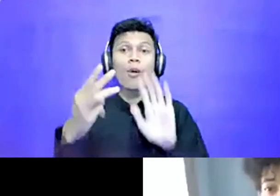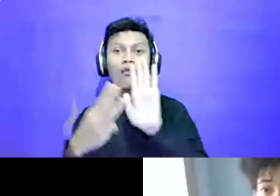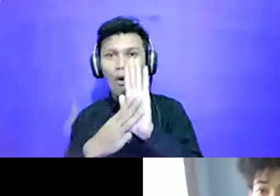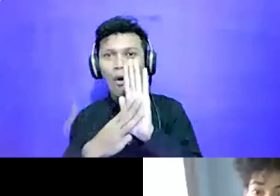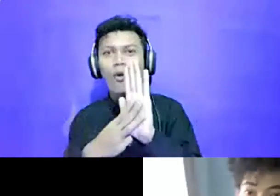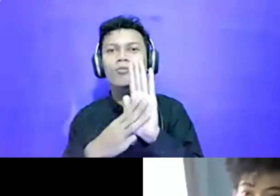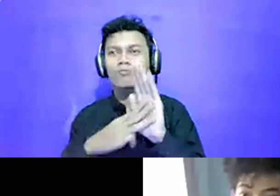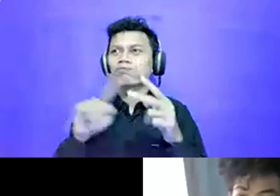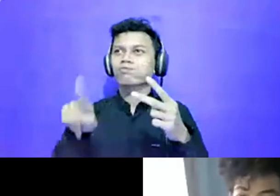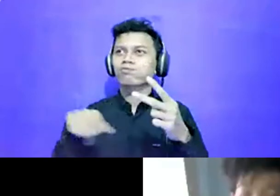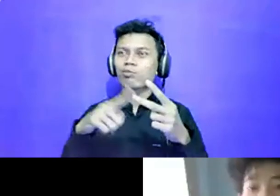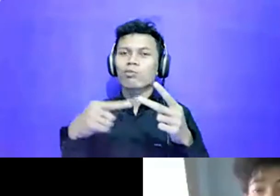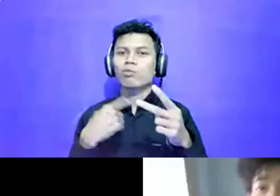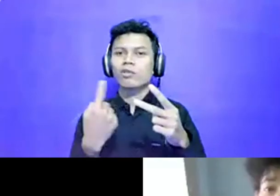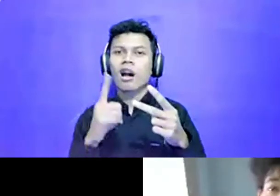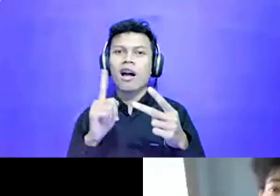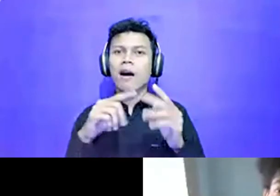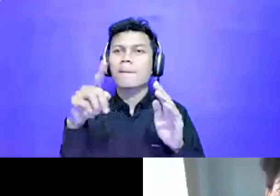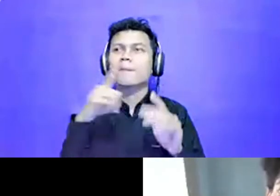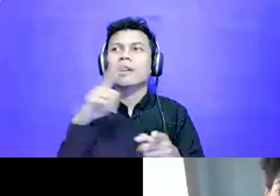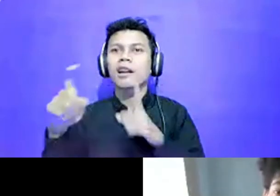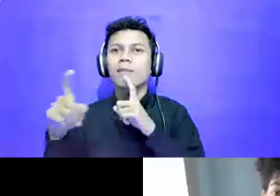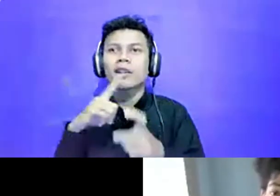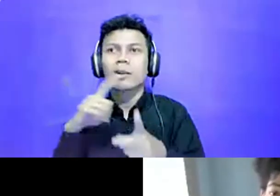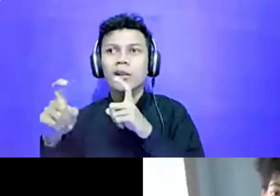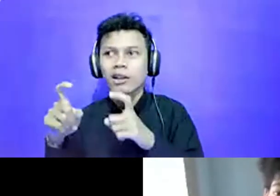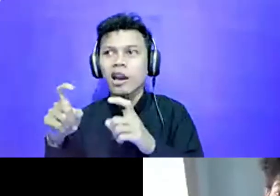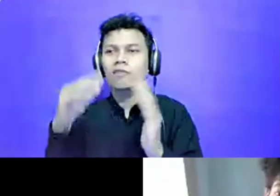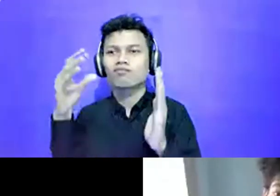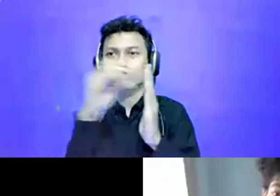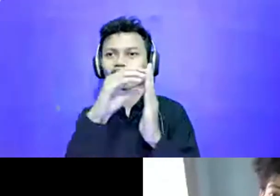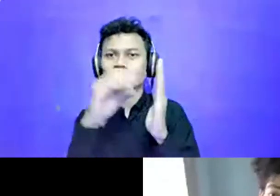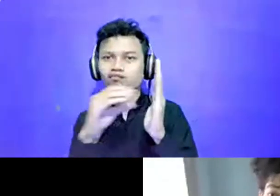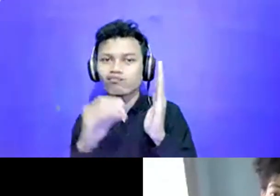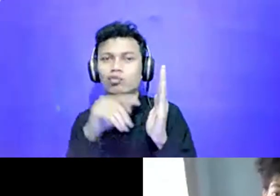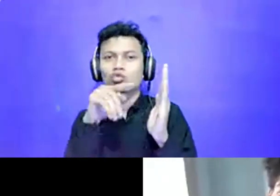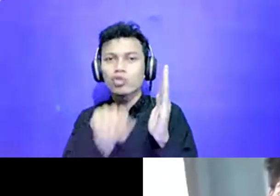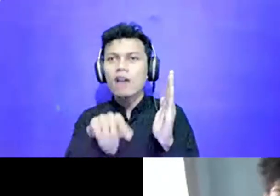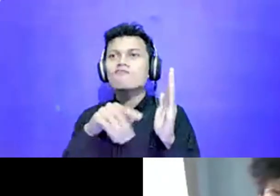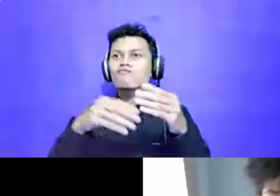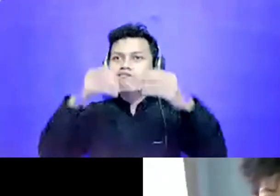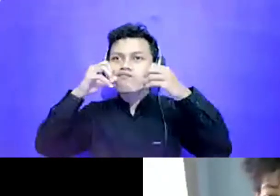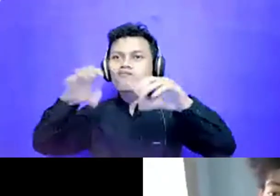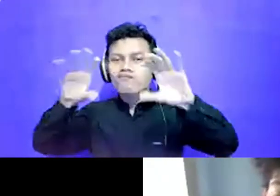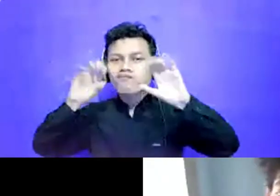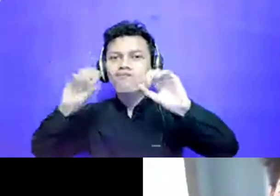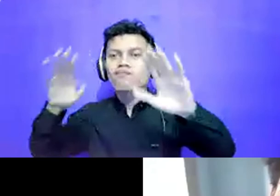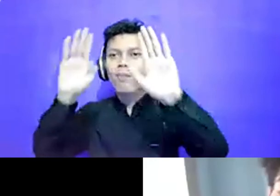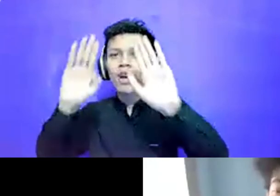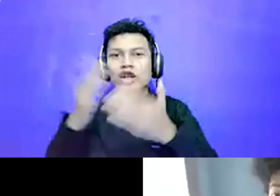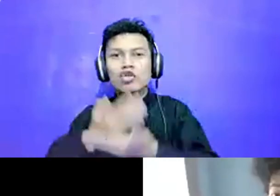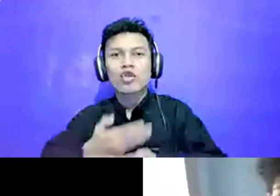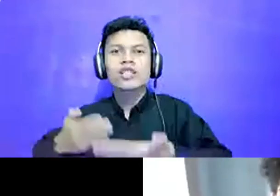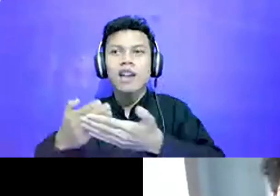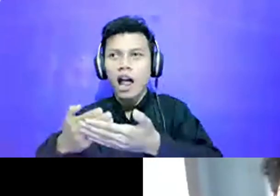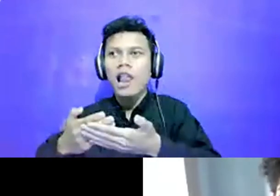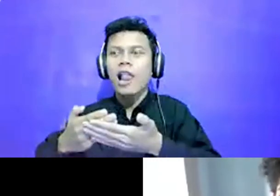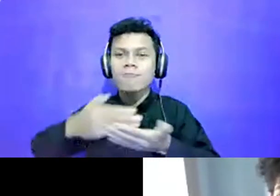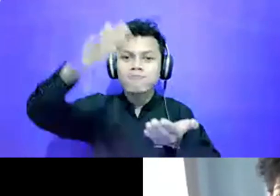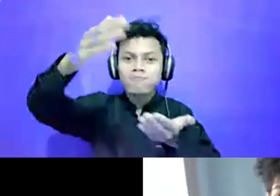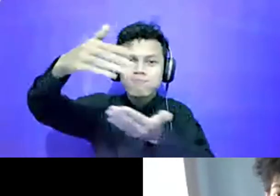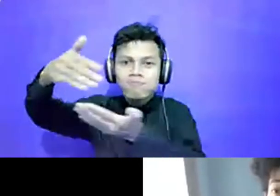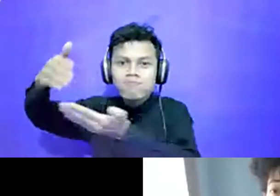pertanyaannya sampai kemudian kita sebar ke media sosial dan juga kita bikin laporannya. Itu menarik banget.